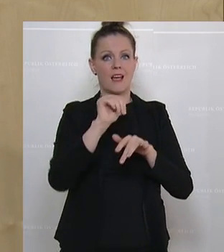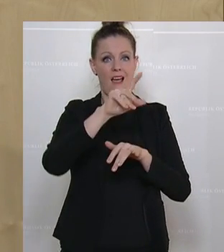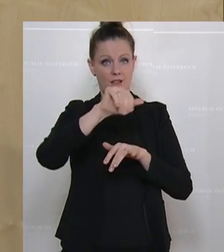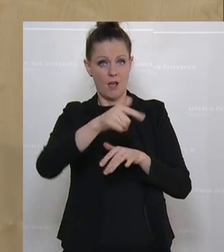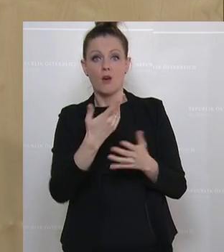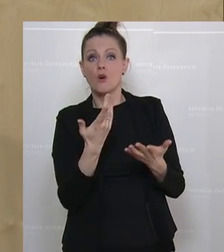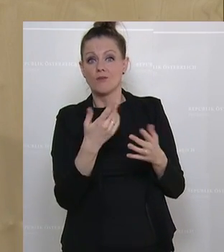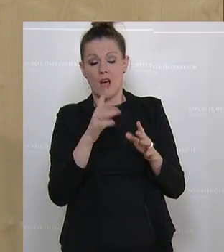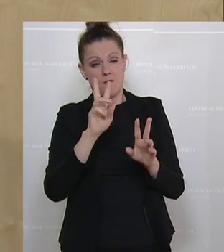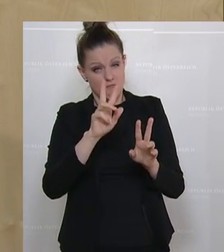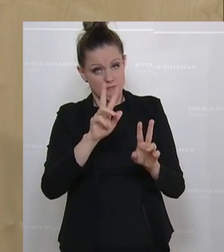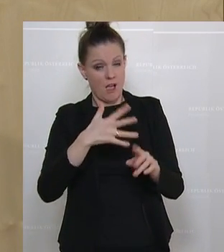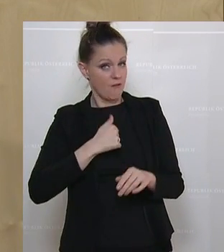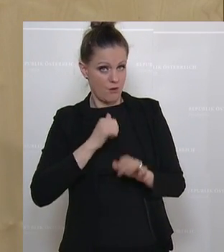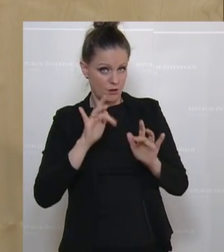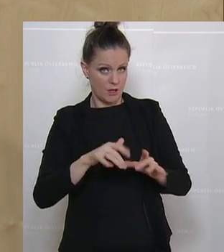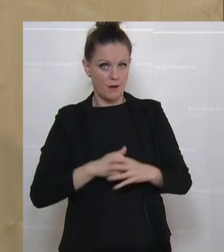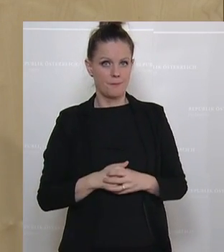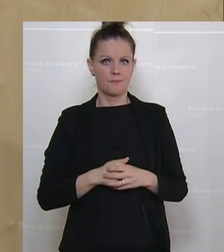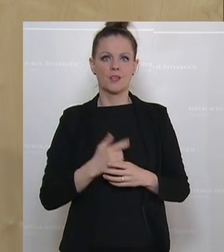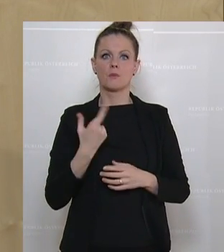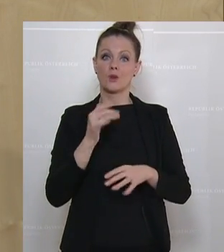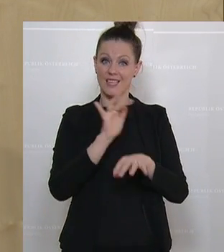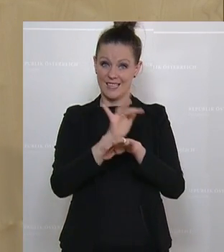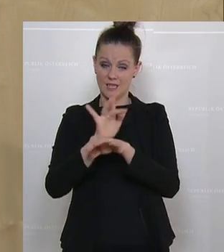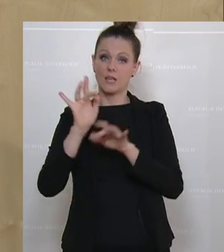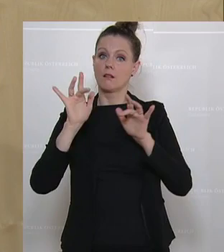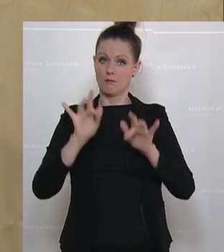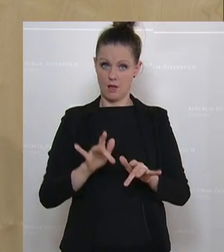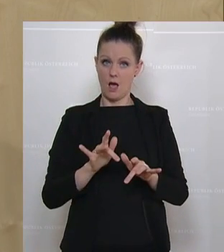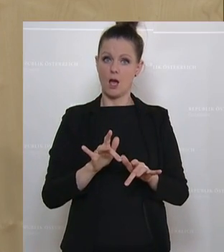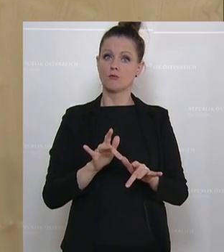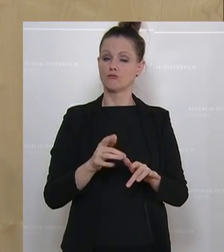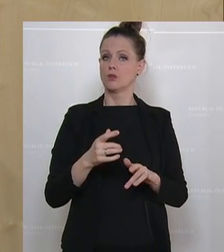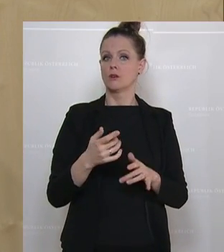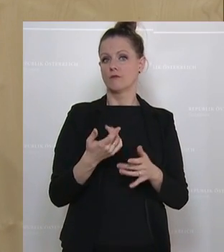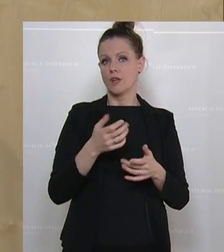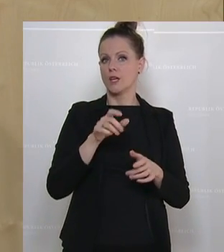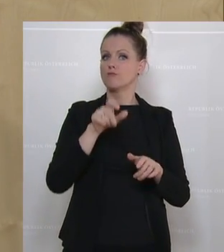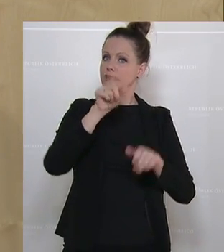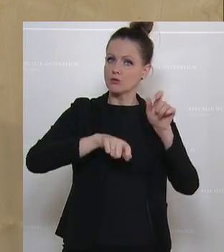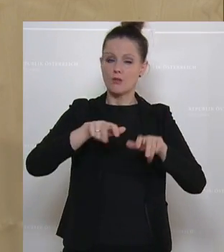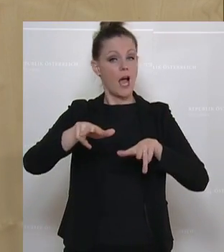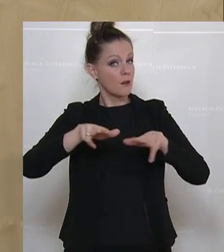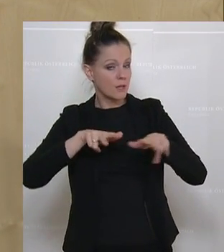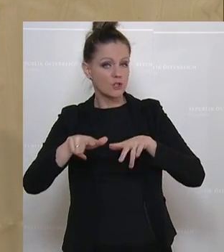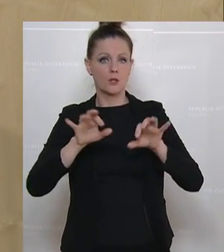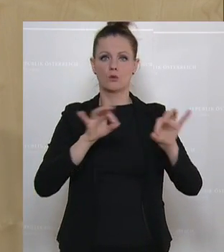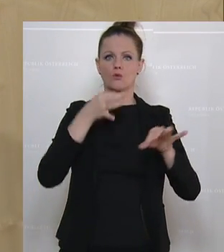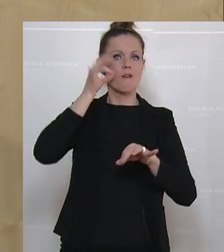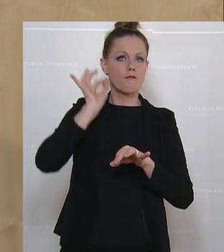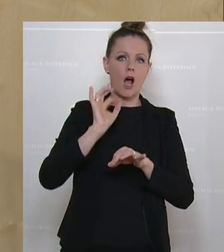mit Erfolg eigentlich, dass sie diese Kritikpunkte aufgreift. Und sei es im Personalmanagement, sei es bei